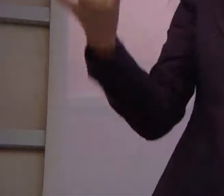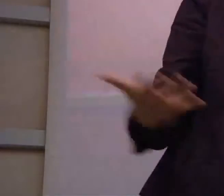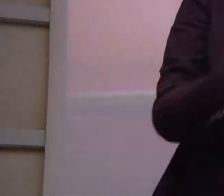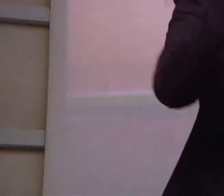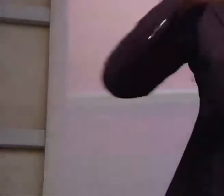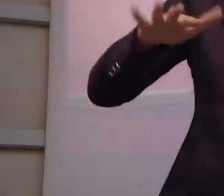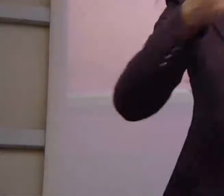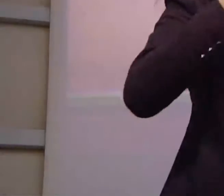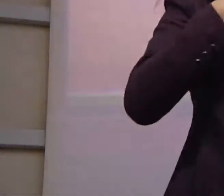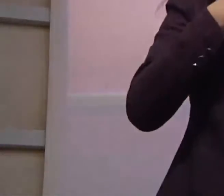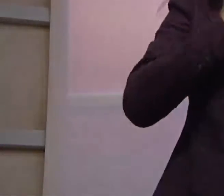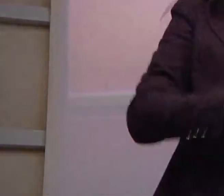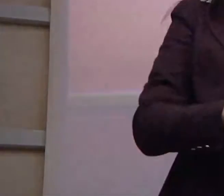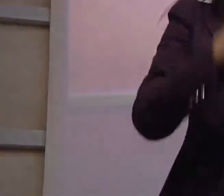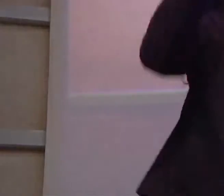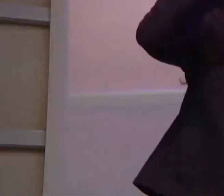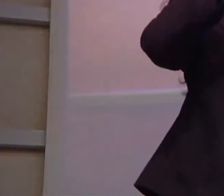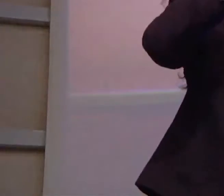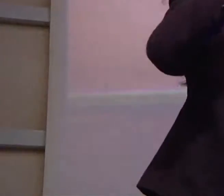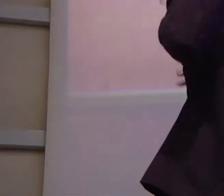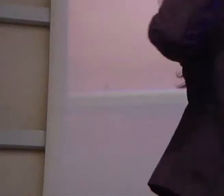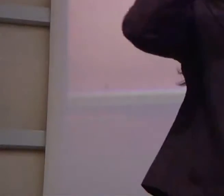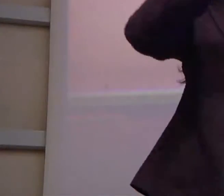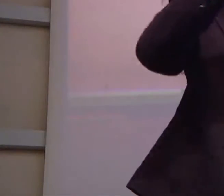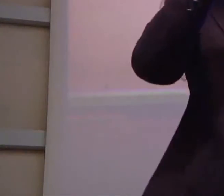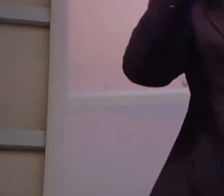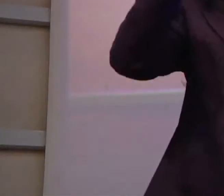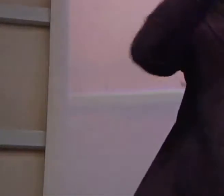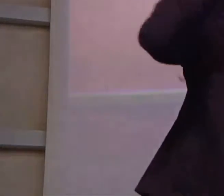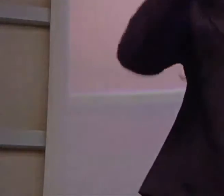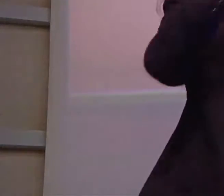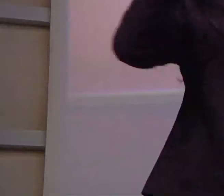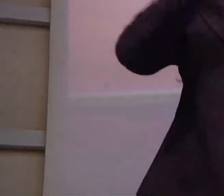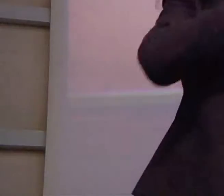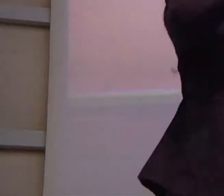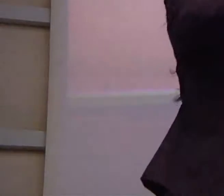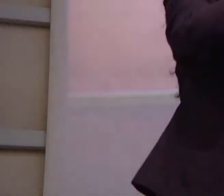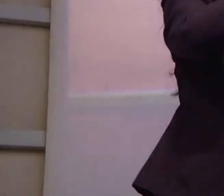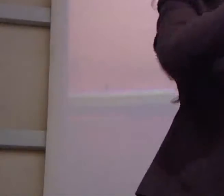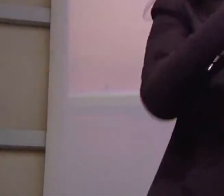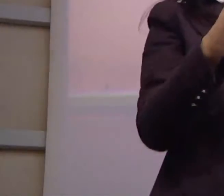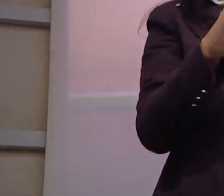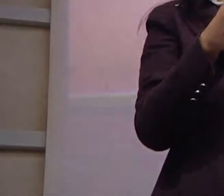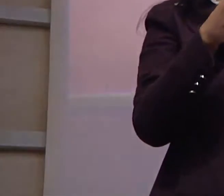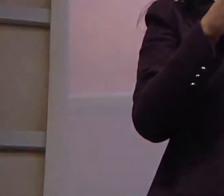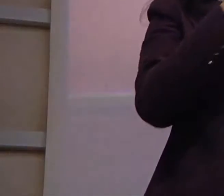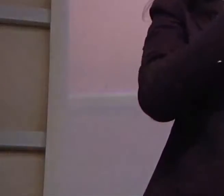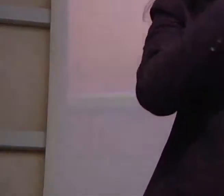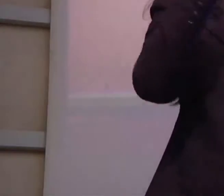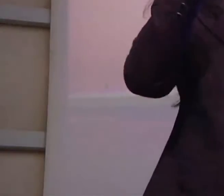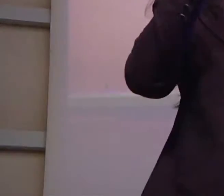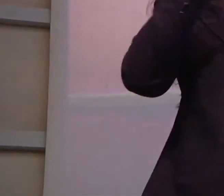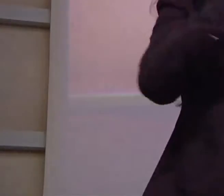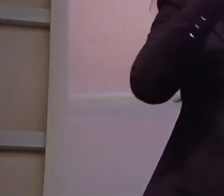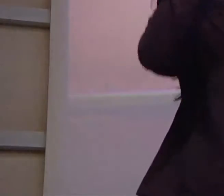Insomma, io ho tre figli, uno ha studiato al conservatorio, un musicista, male i conservatori funzionano in